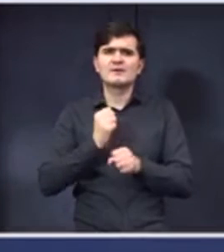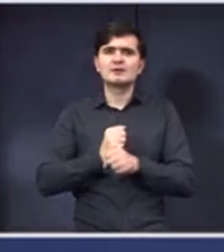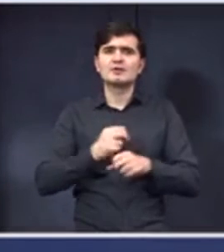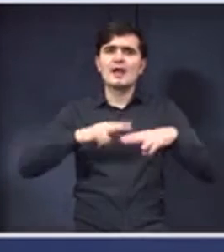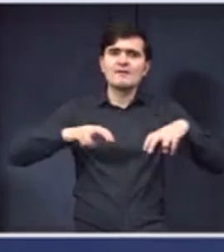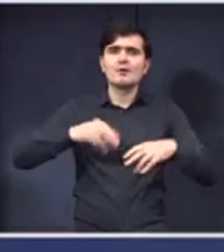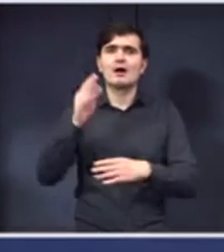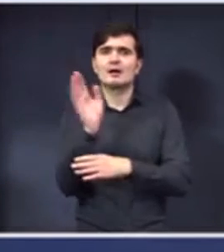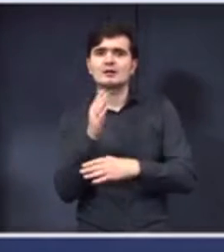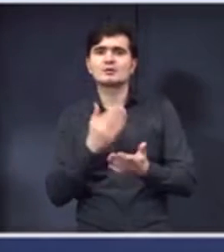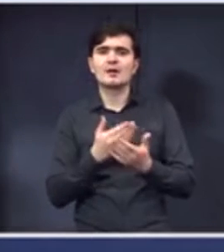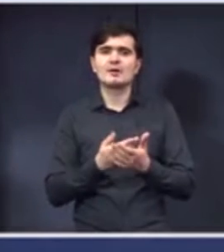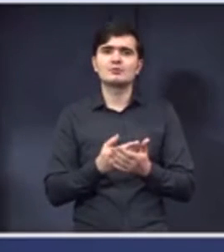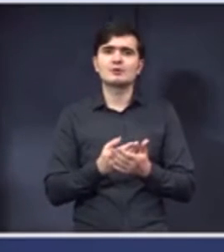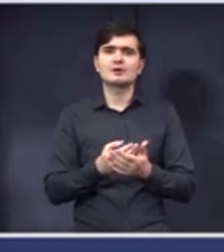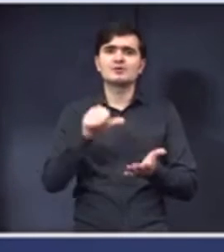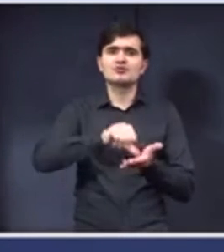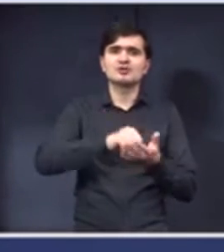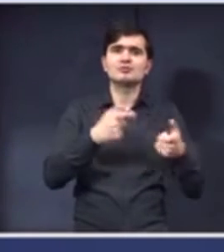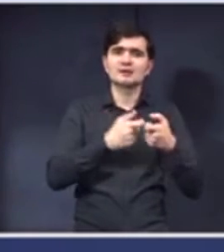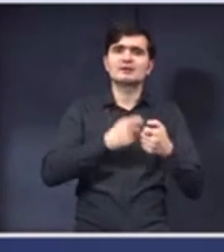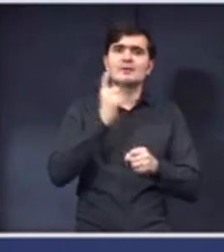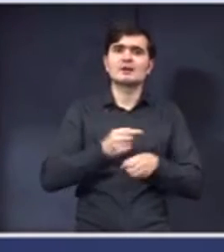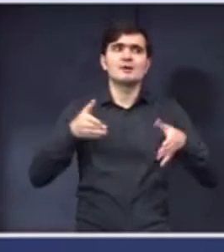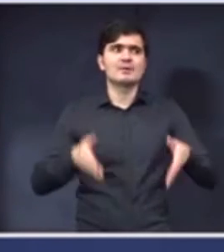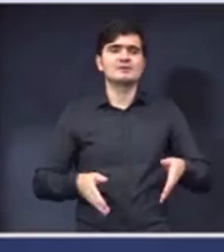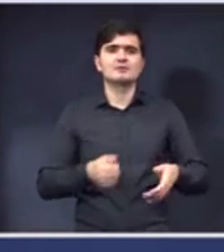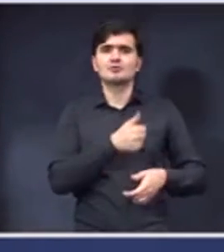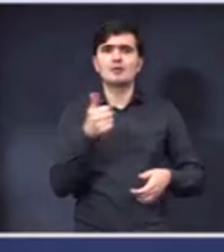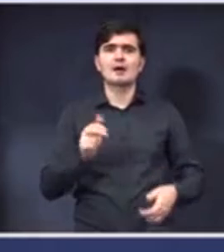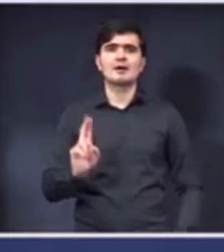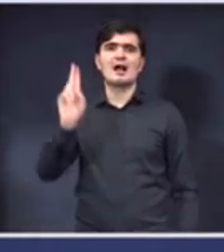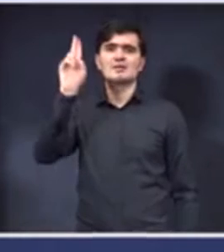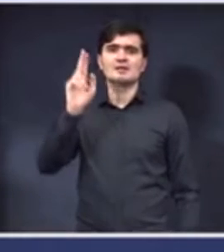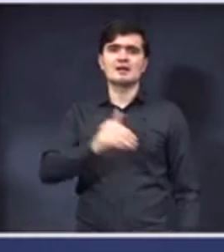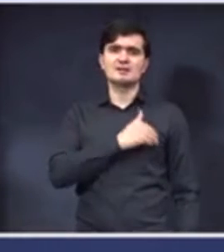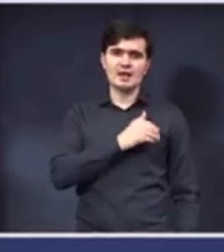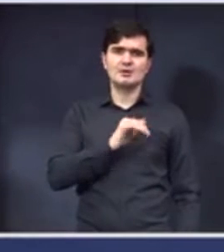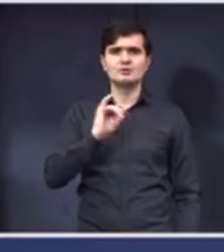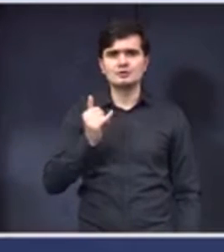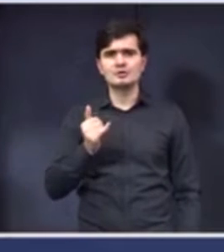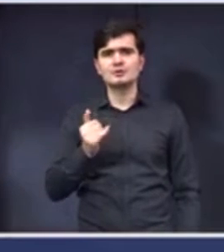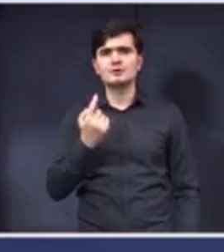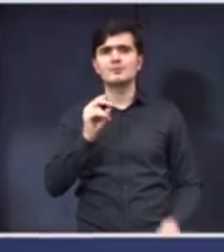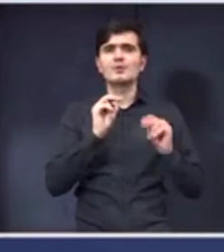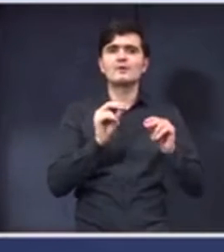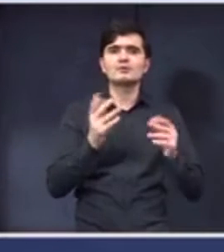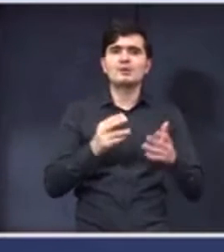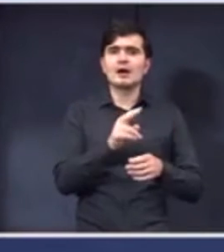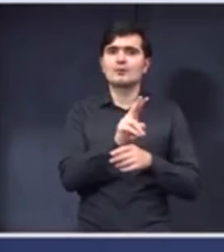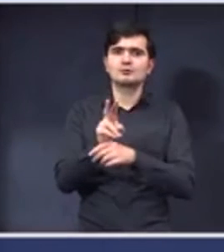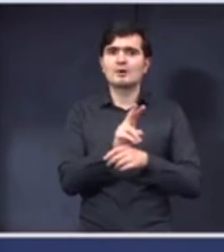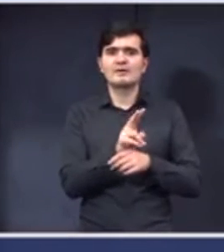națională, ținând cont că în centru de examen trebuie să fie prezenți doar candidații și profesorii care vor